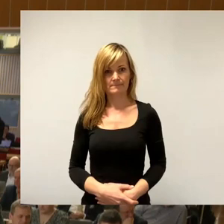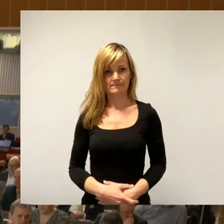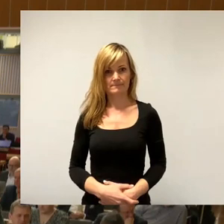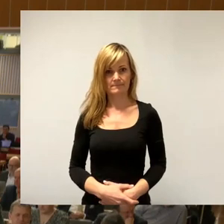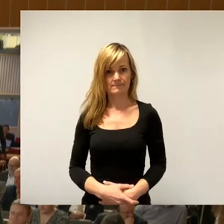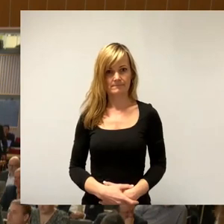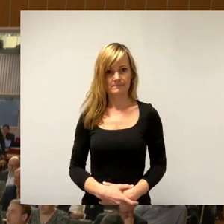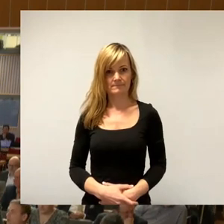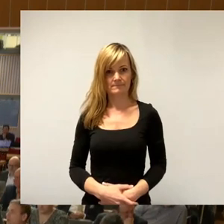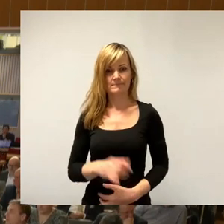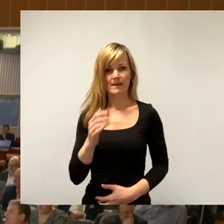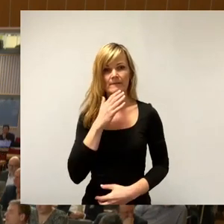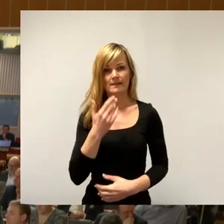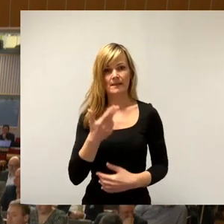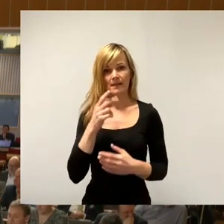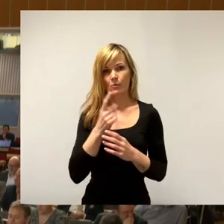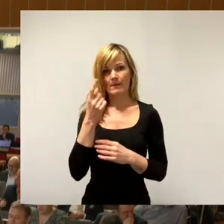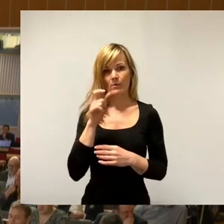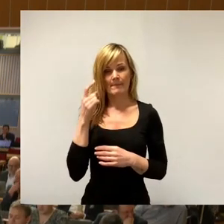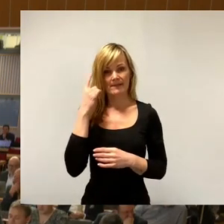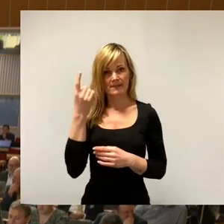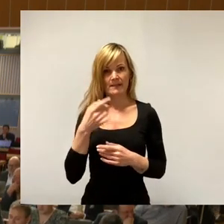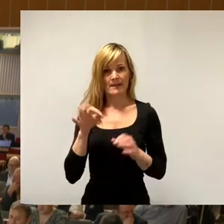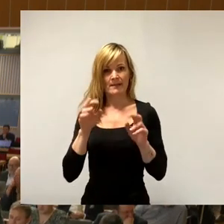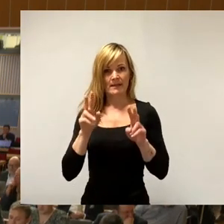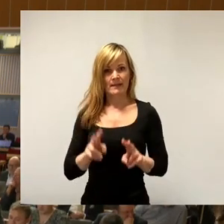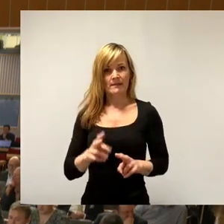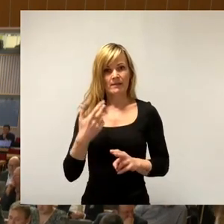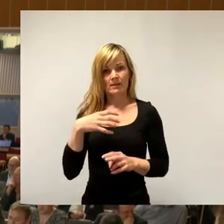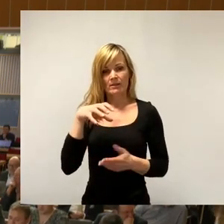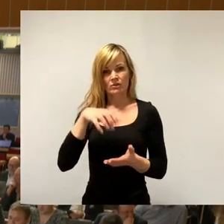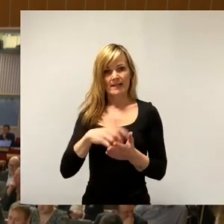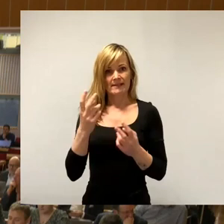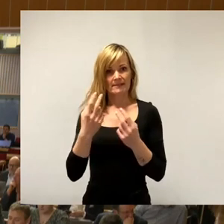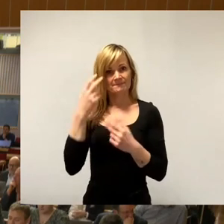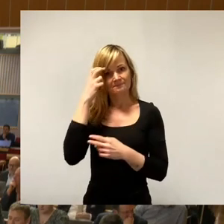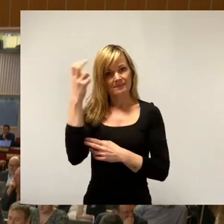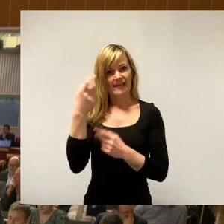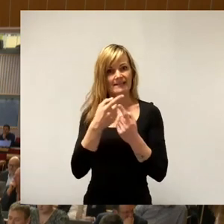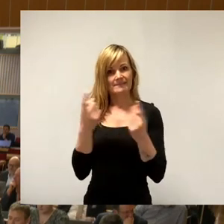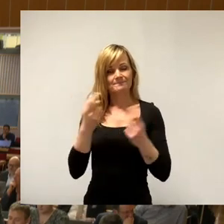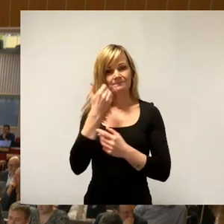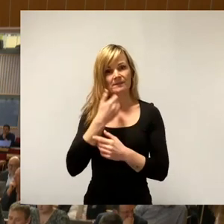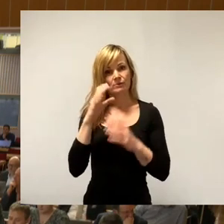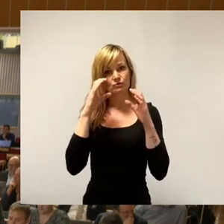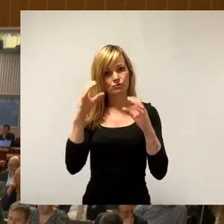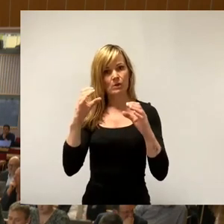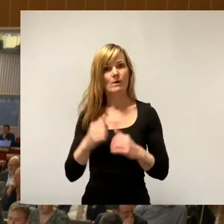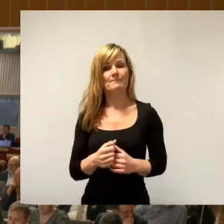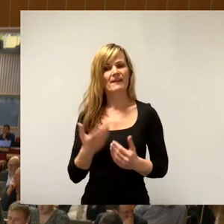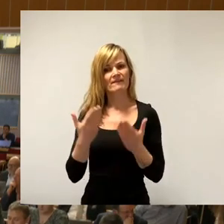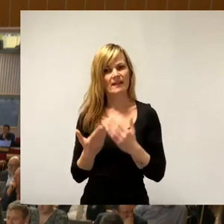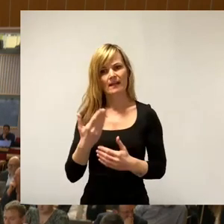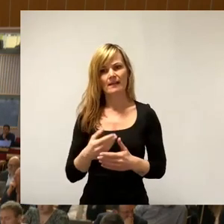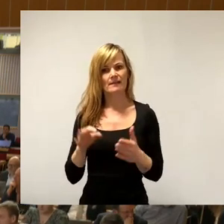Ja, vielen Dank, Herr Oberbürgermeister, sehr geehrte Stadträte, liebe Zuschauer. Vielleicht hätten wir bei Punkt 5 auch noch mal eine Wiederholung der